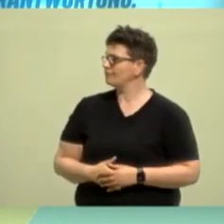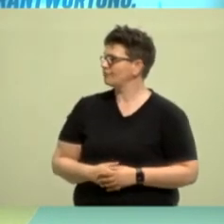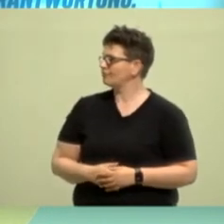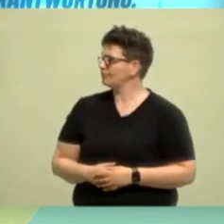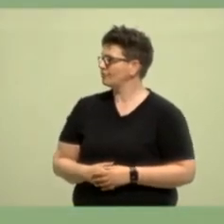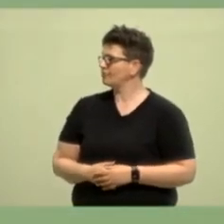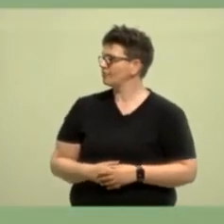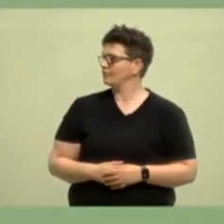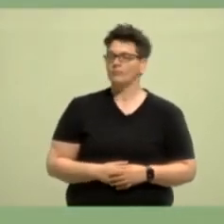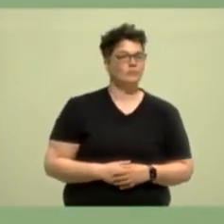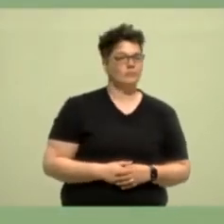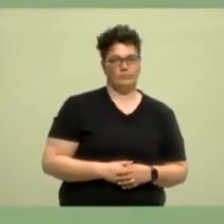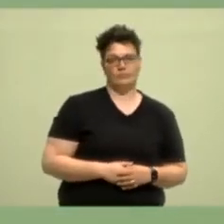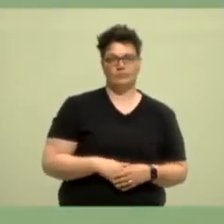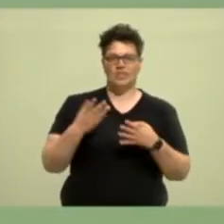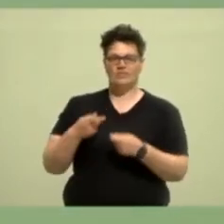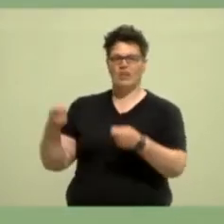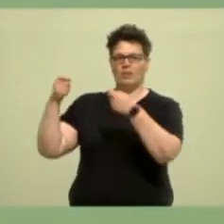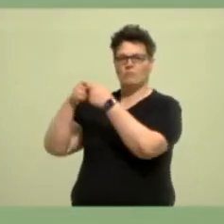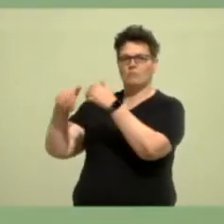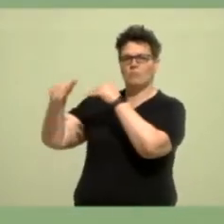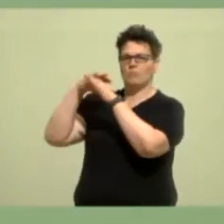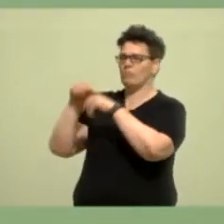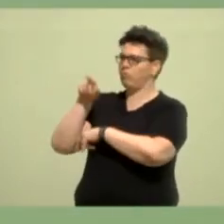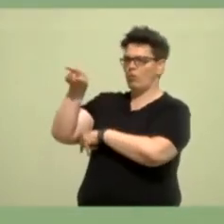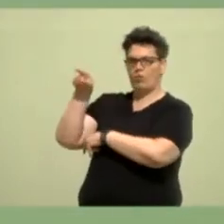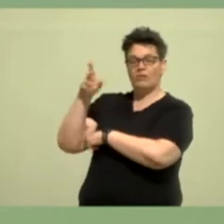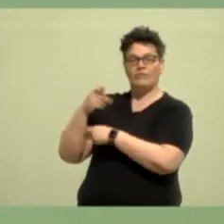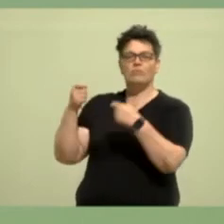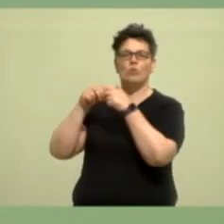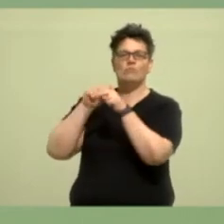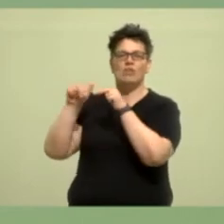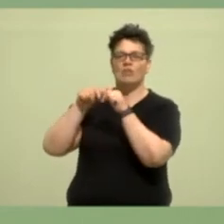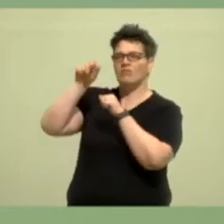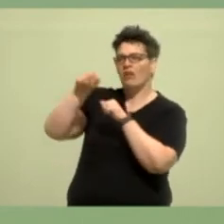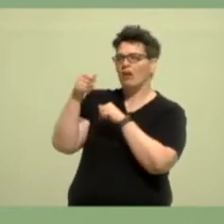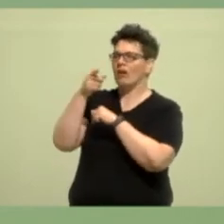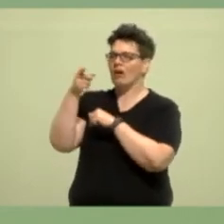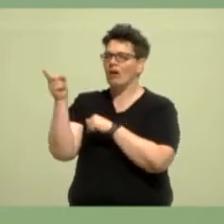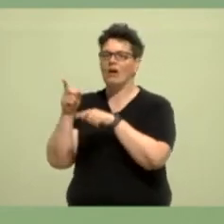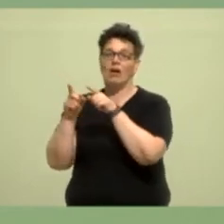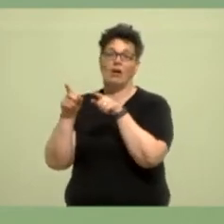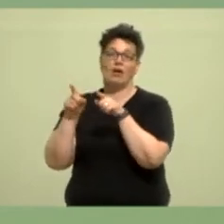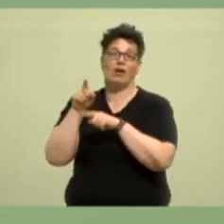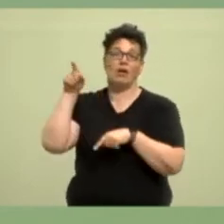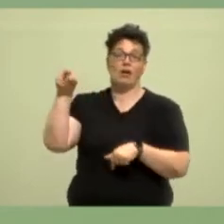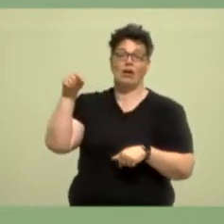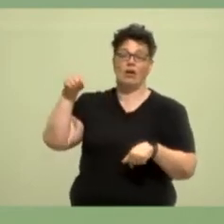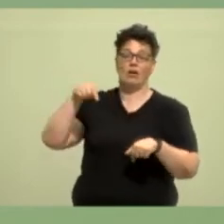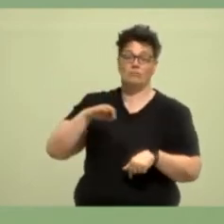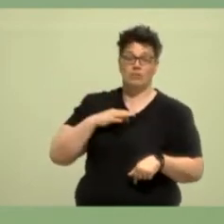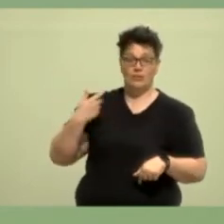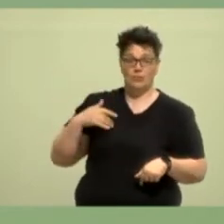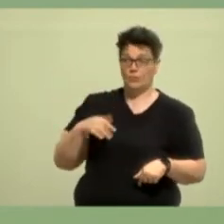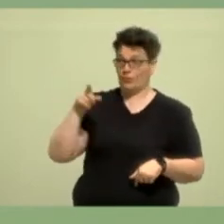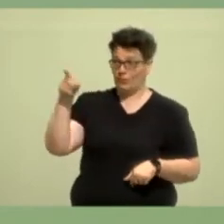Wir sehen gerade auf Bundesebene, dass unsere Bundesministerinnen und Bundesminister die beliebtesten Politiker in der Bundesregierung